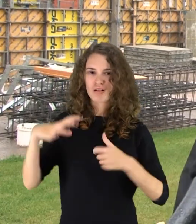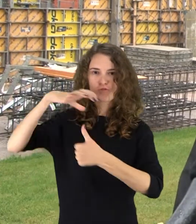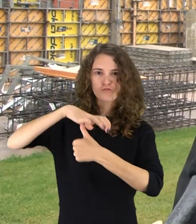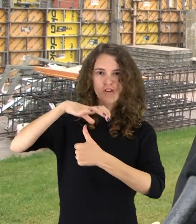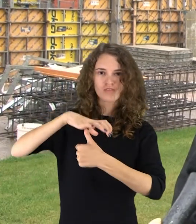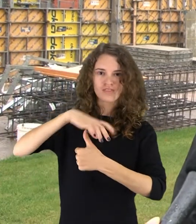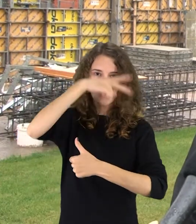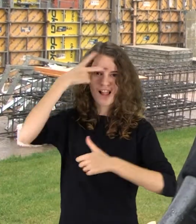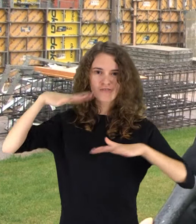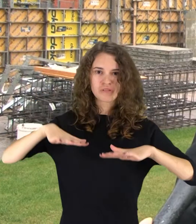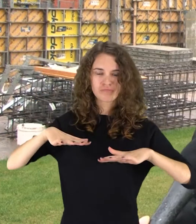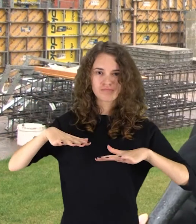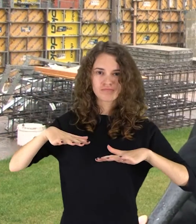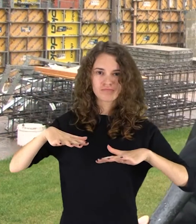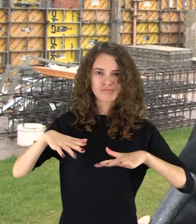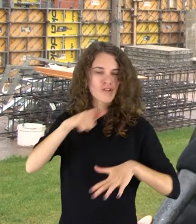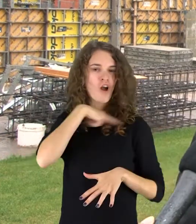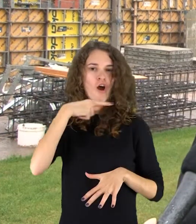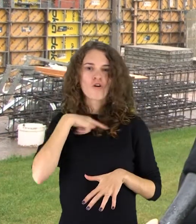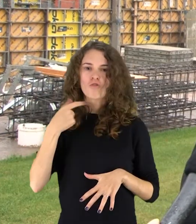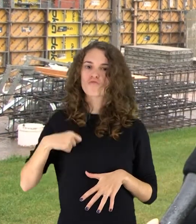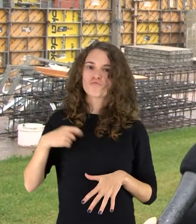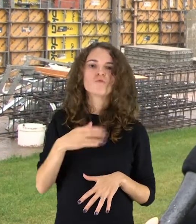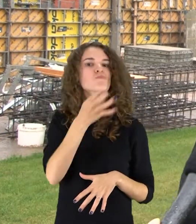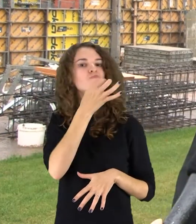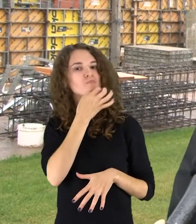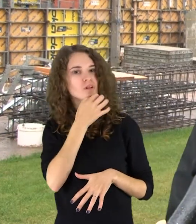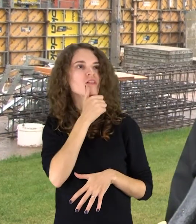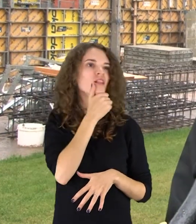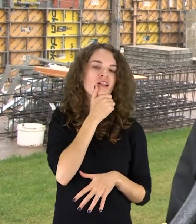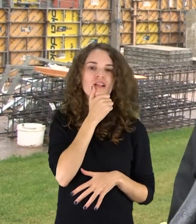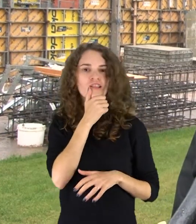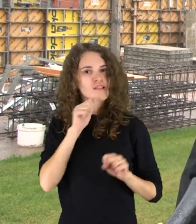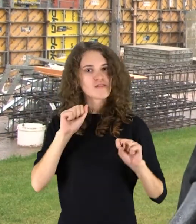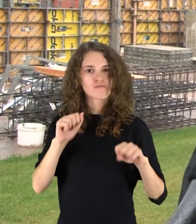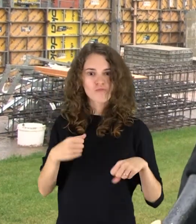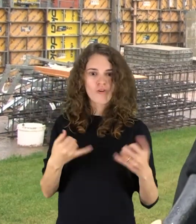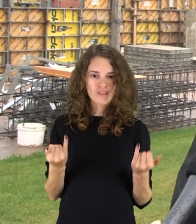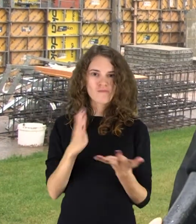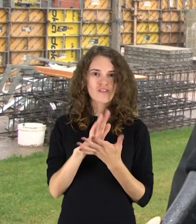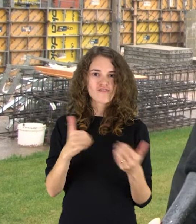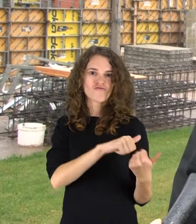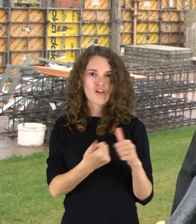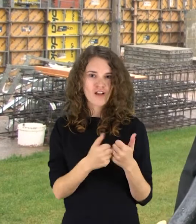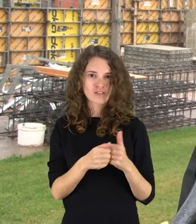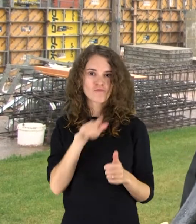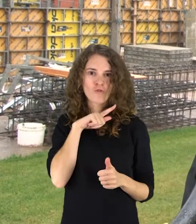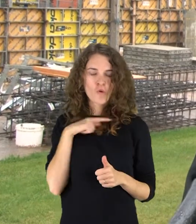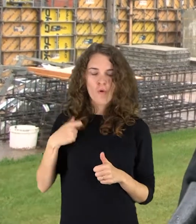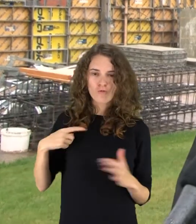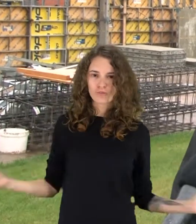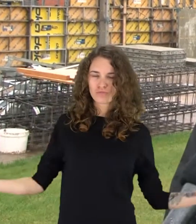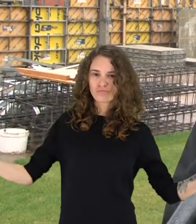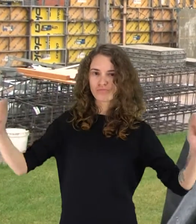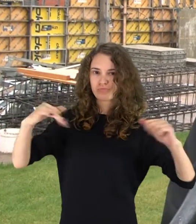kaip ir regbės sostinė yra, ir tikrai jinai regbės sostinė yra, ką galim pamatyti Baltrekso ir vairo varžybų metu, kai susirenka stadionė